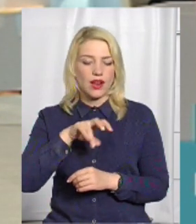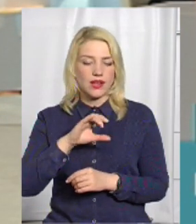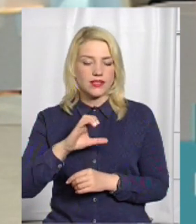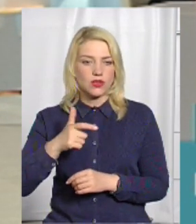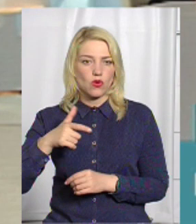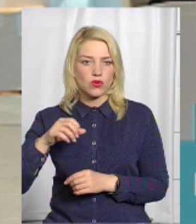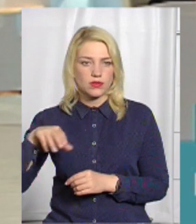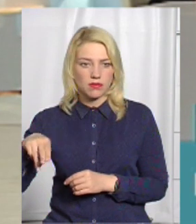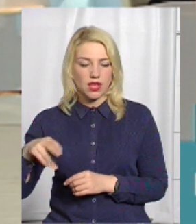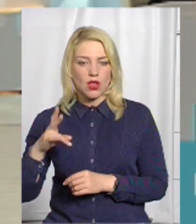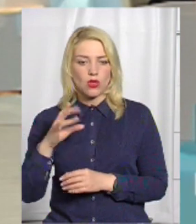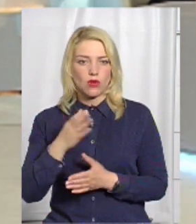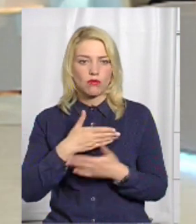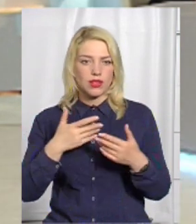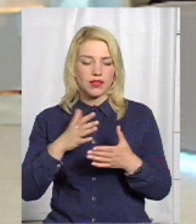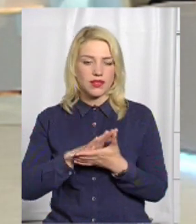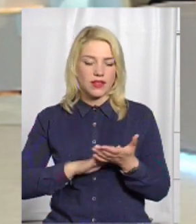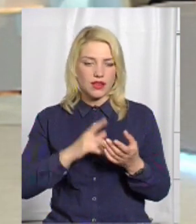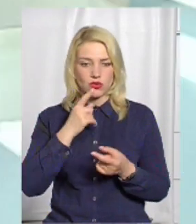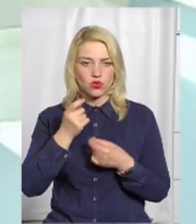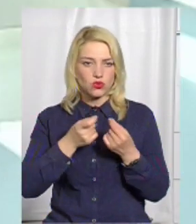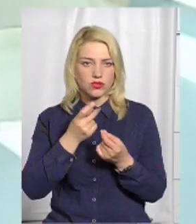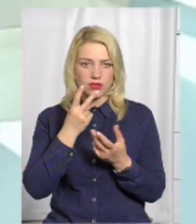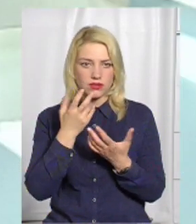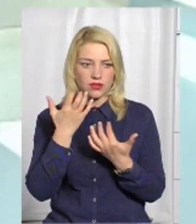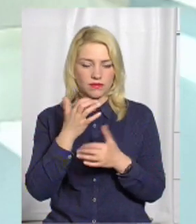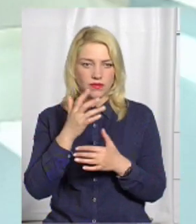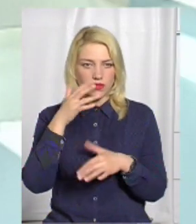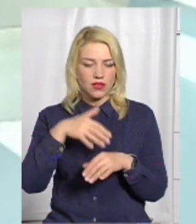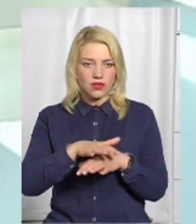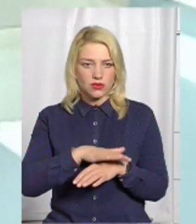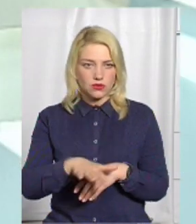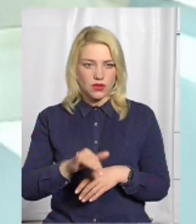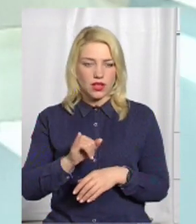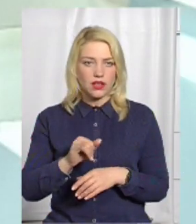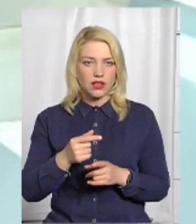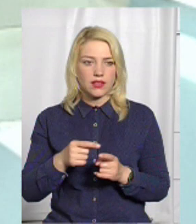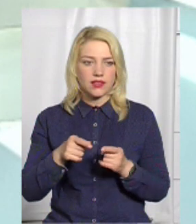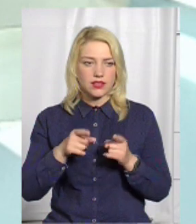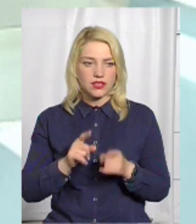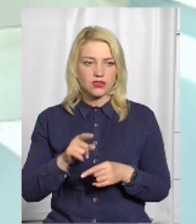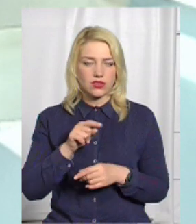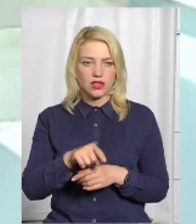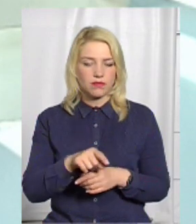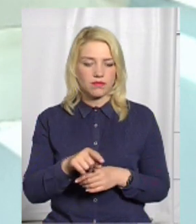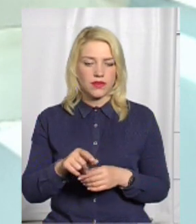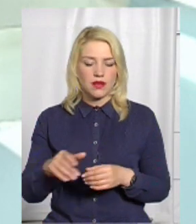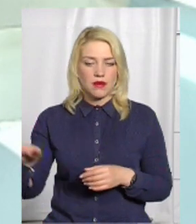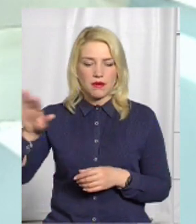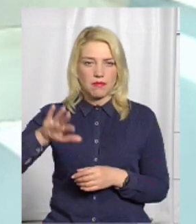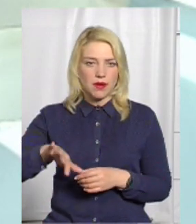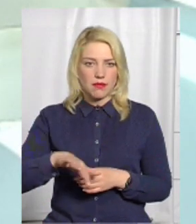але далі ми не можемо ніяких нюансів розуміти. Плюс, дійсно, там прибережна